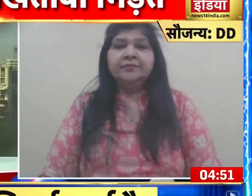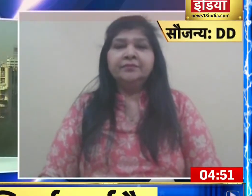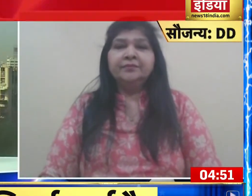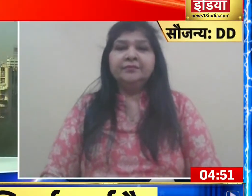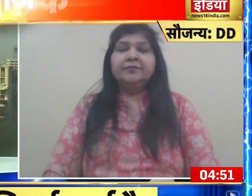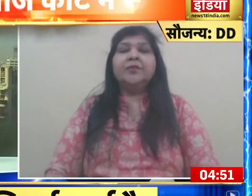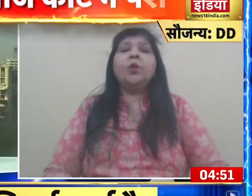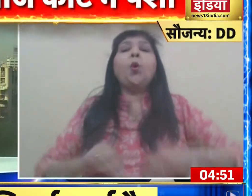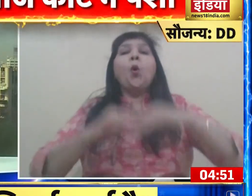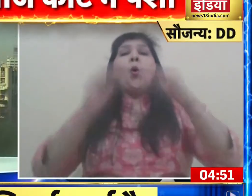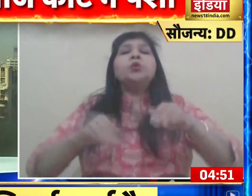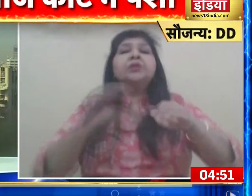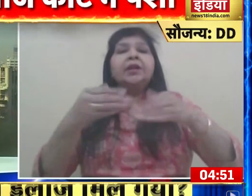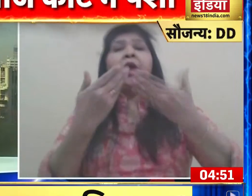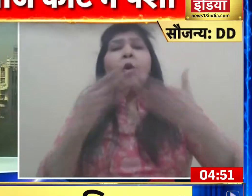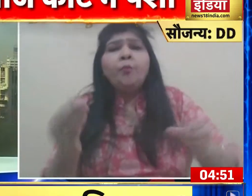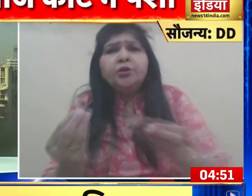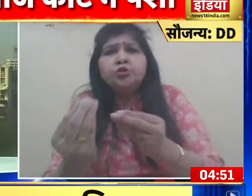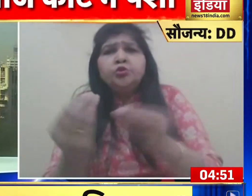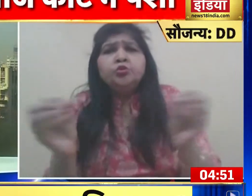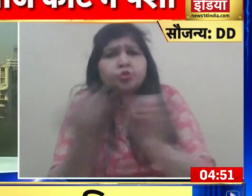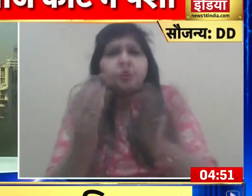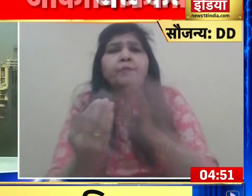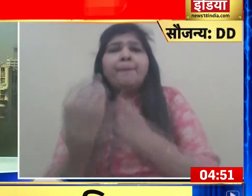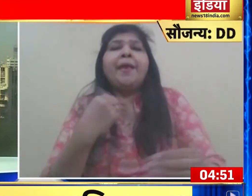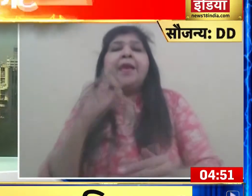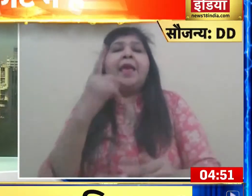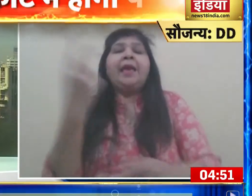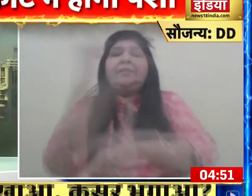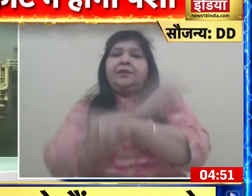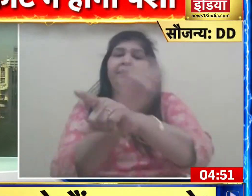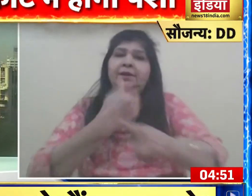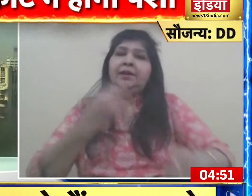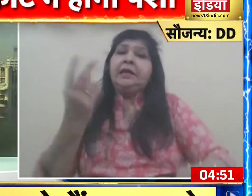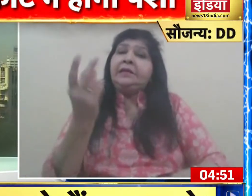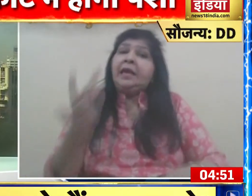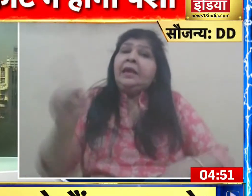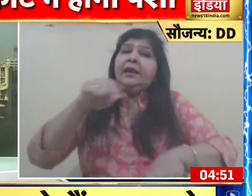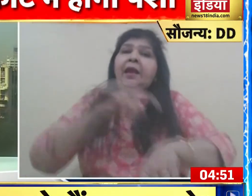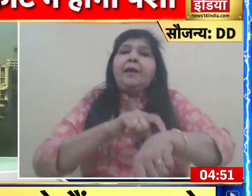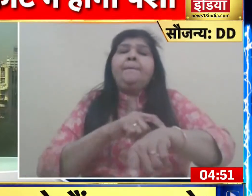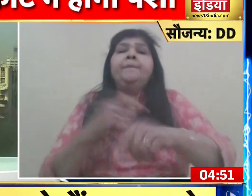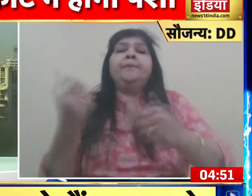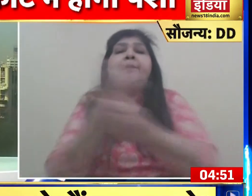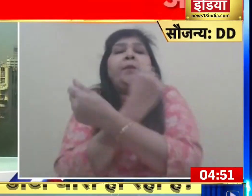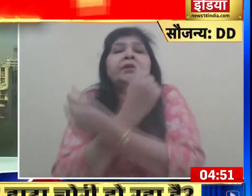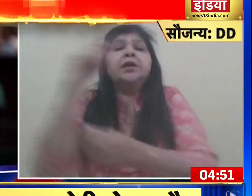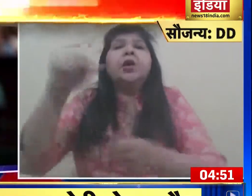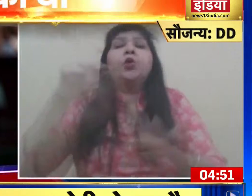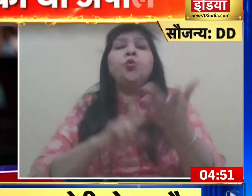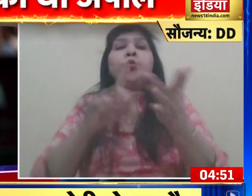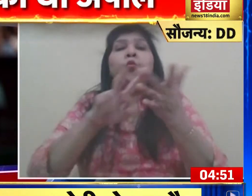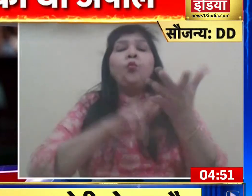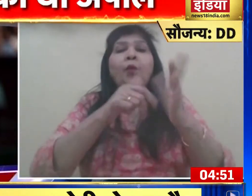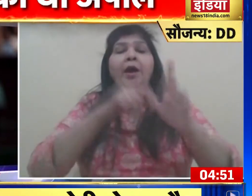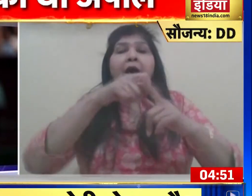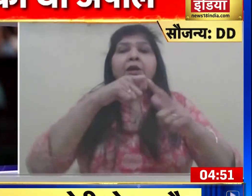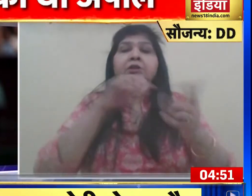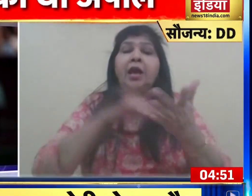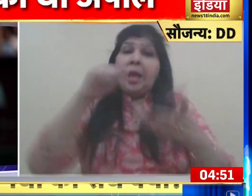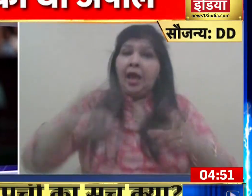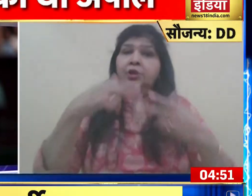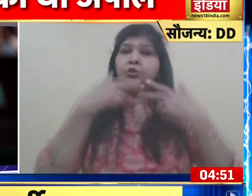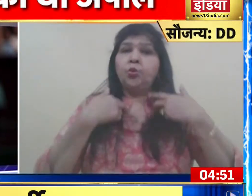आस्ट्रेलियन ओपन शुरू होने से एक दिन पहले दूसरी बार हिरासत में लिए गए नुवाग जोकोविच आज अदालत के